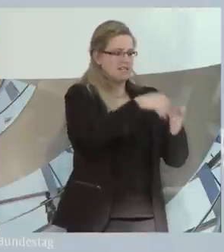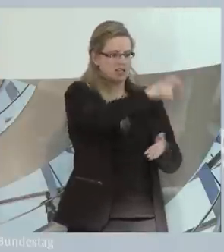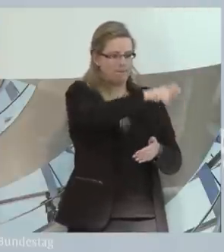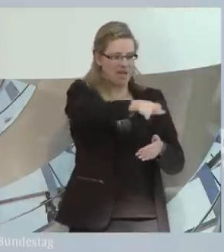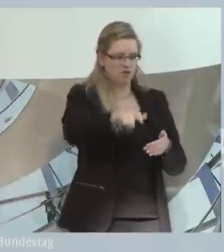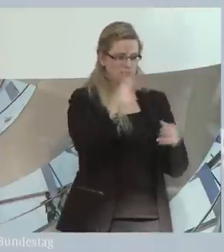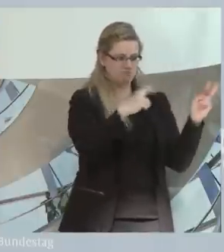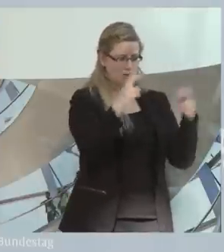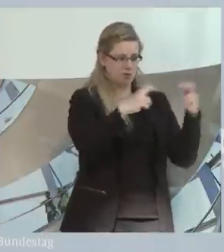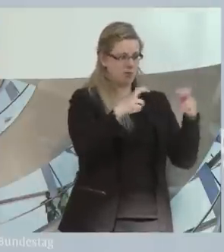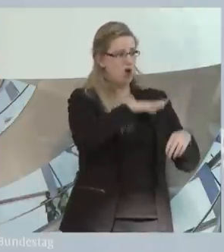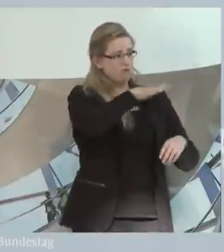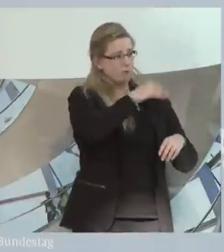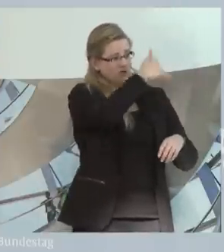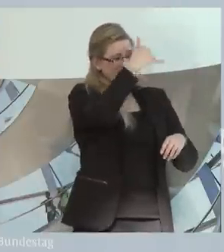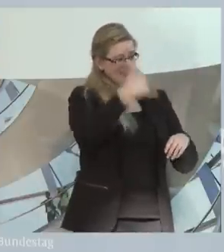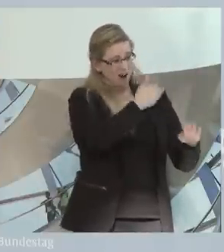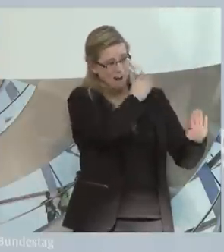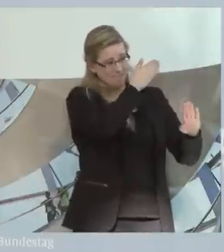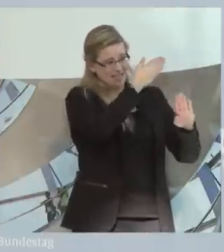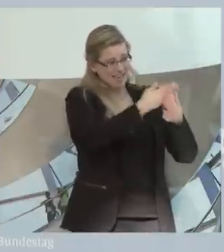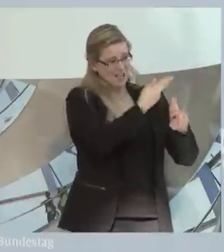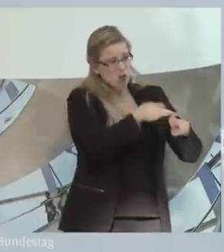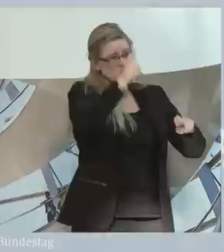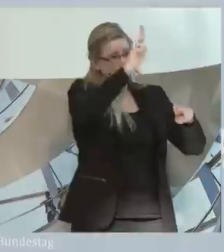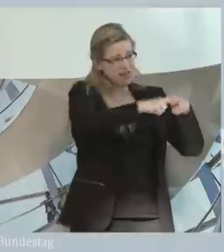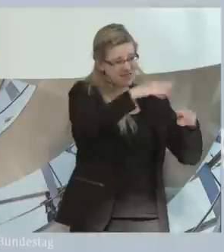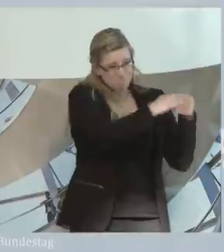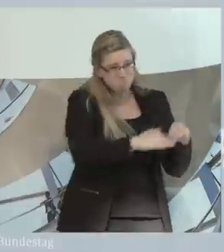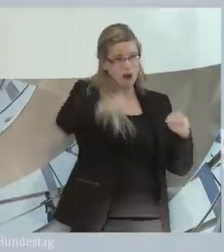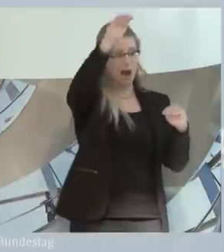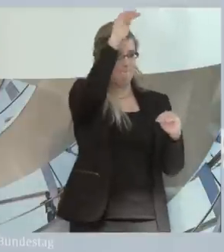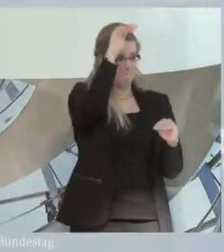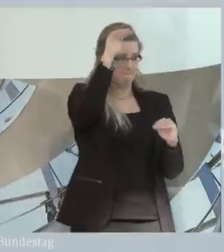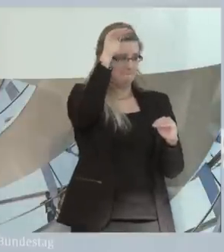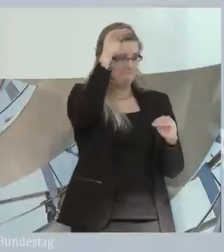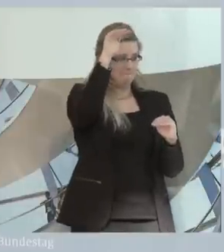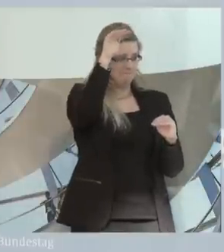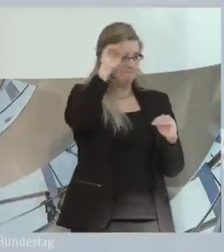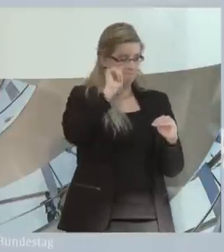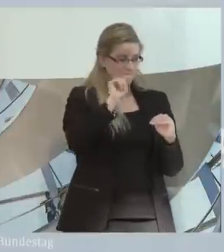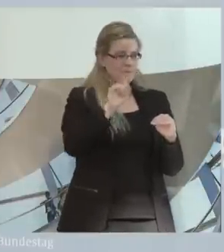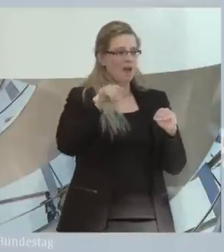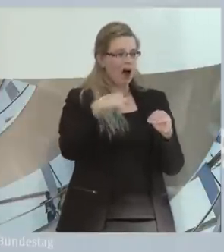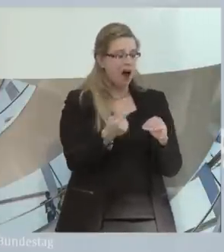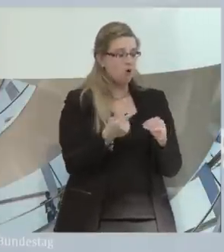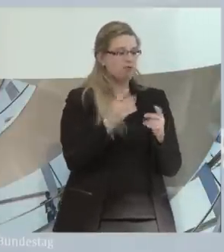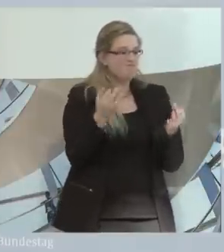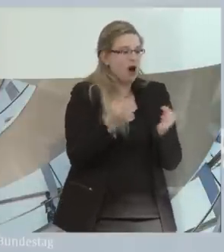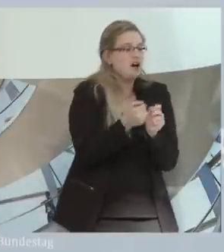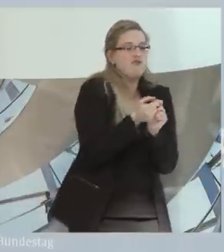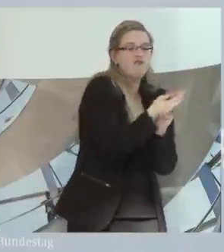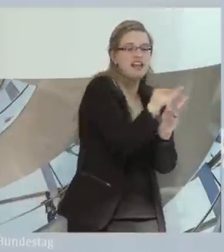Zahl hat sich seit 15 Jahren mehr als verdoppelt. Vielfalt ist jedoch auch die Voraussetzung